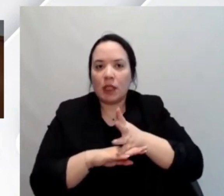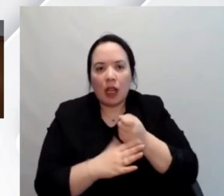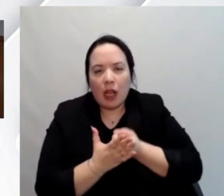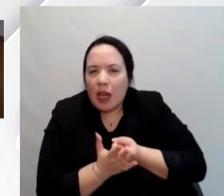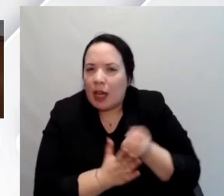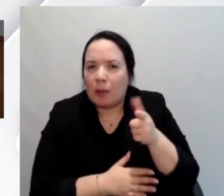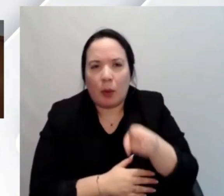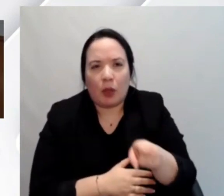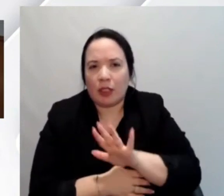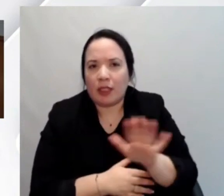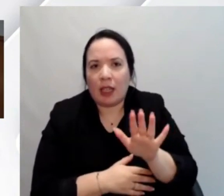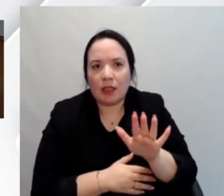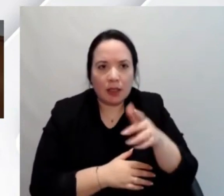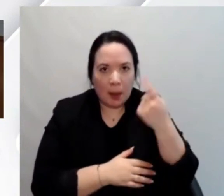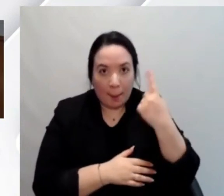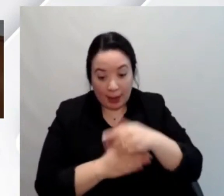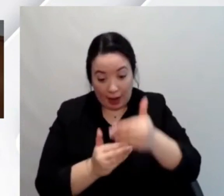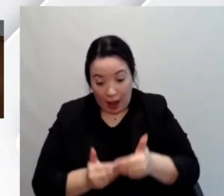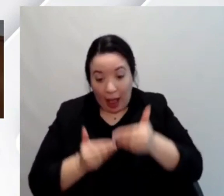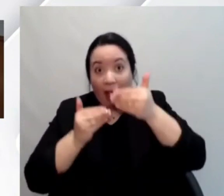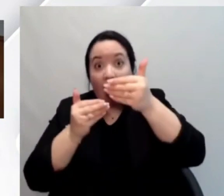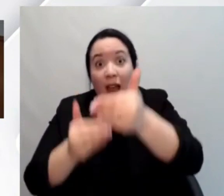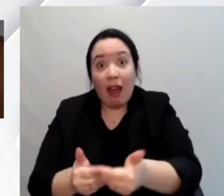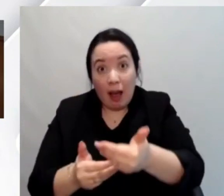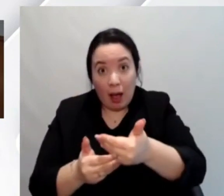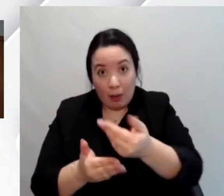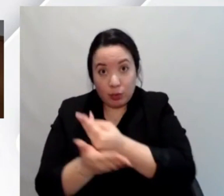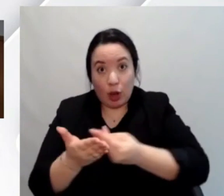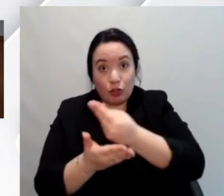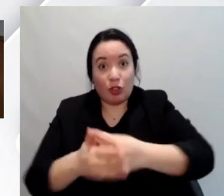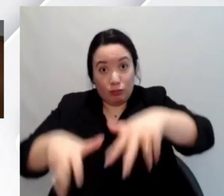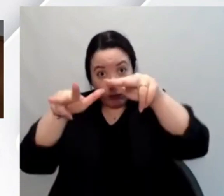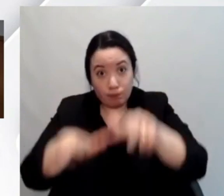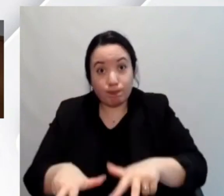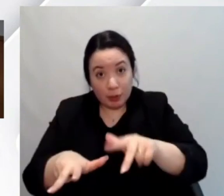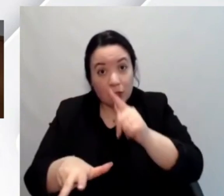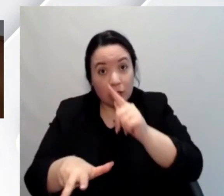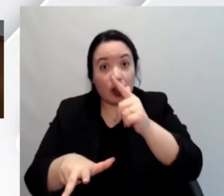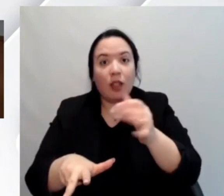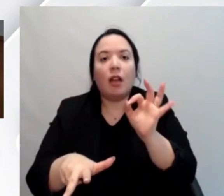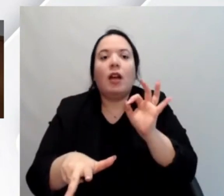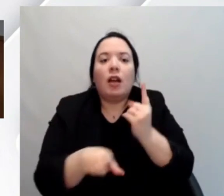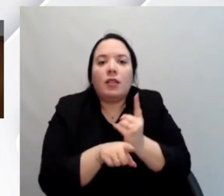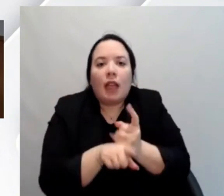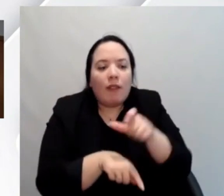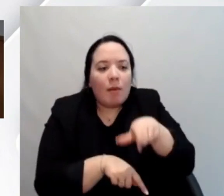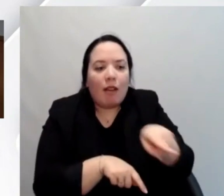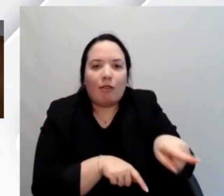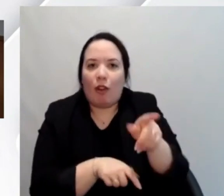elemento propedeutico affinché si possa dichiarare diciamo la conformità di una